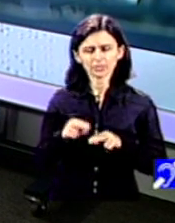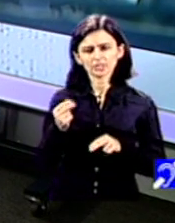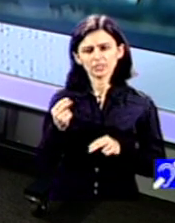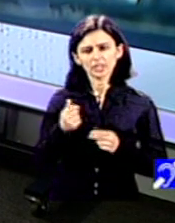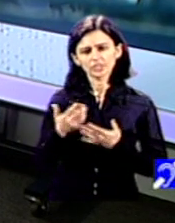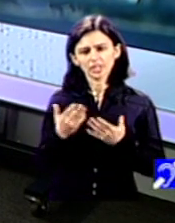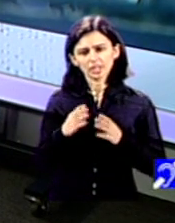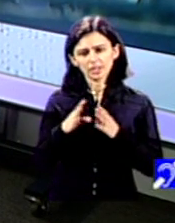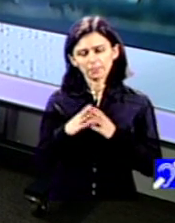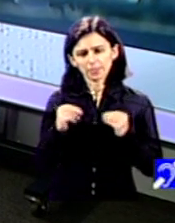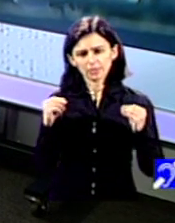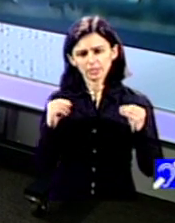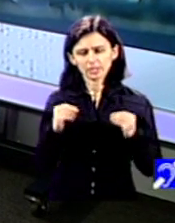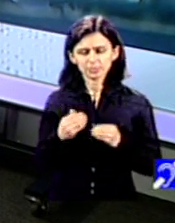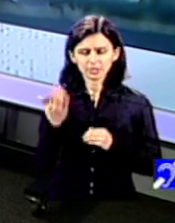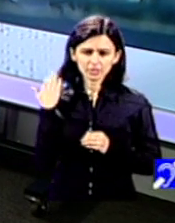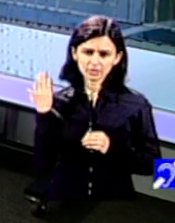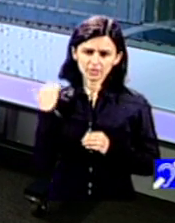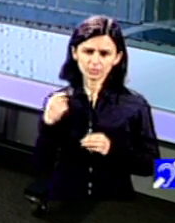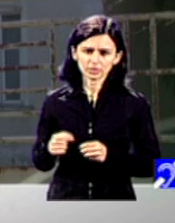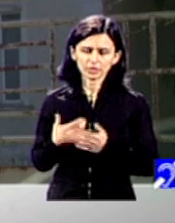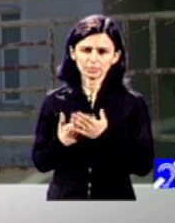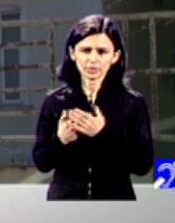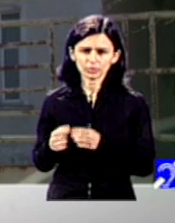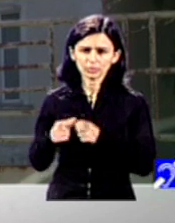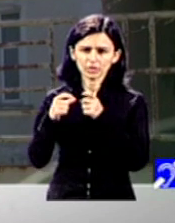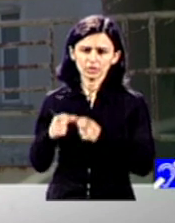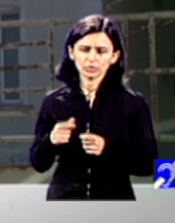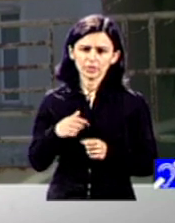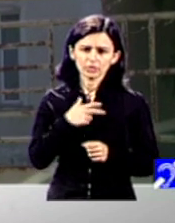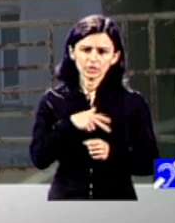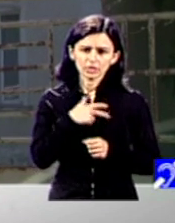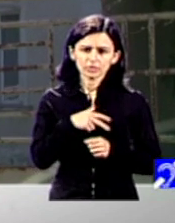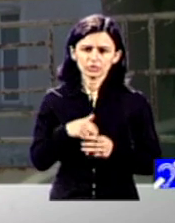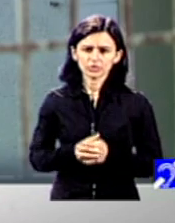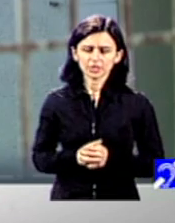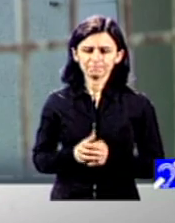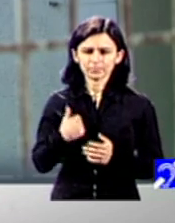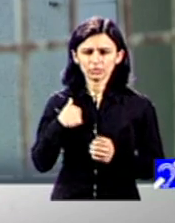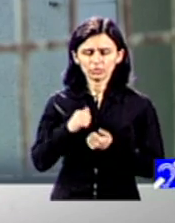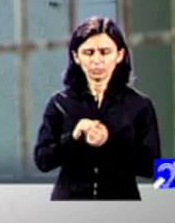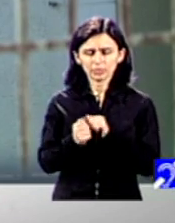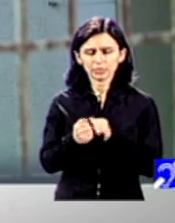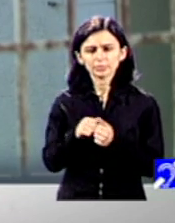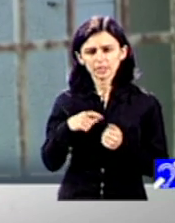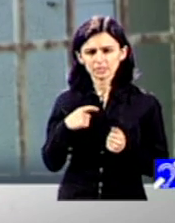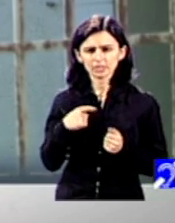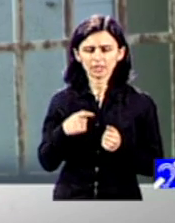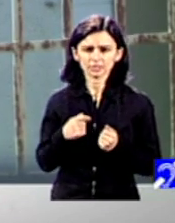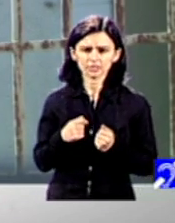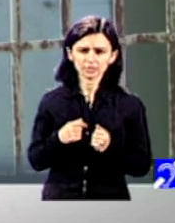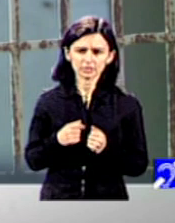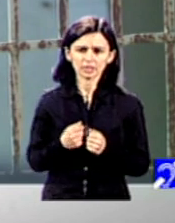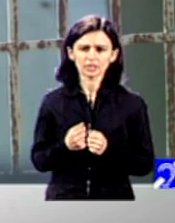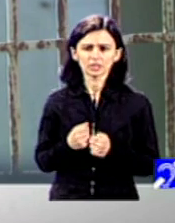în trecut, tocmai pe partea de social. Și m-am luptat să există un pilon pe partea de social, care acum